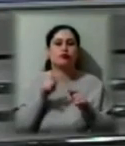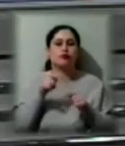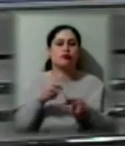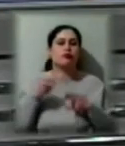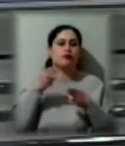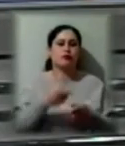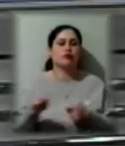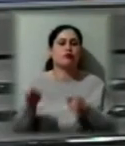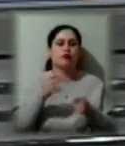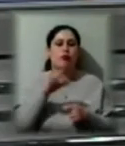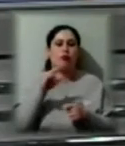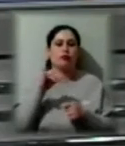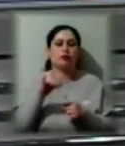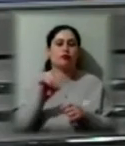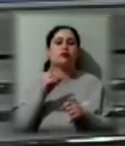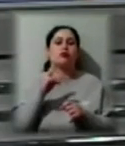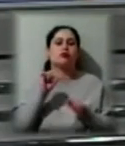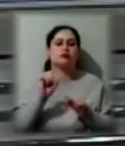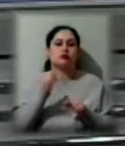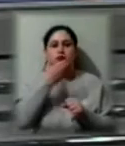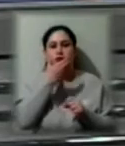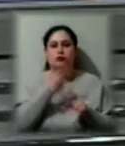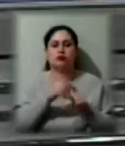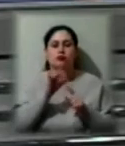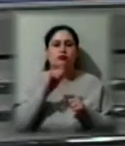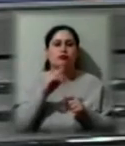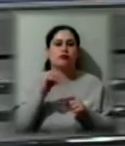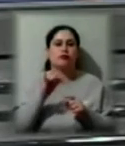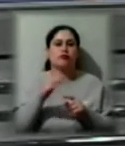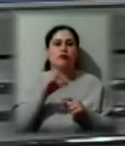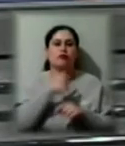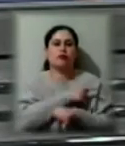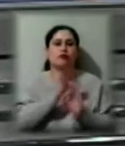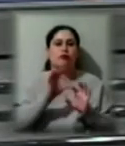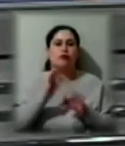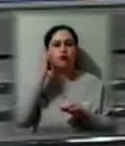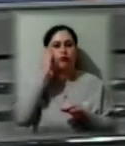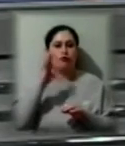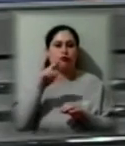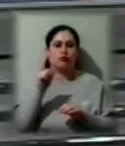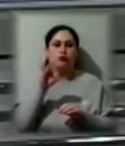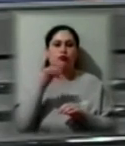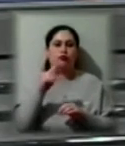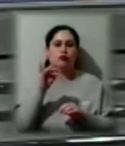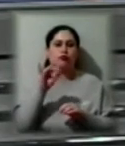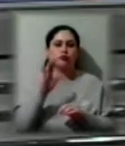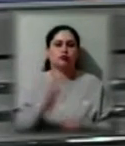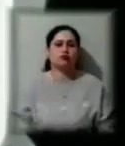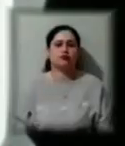захисні засоби. Про це під час брифінгу у лікарні розповів голова облдержадміністрації Юрій Гусев.